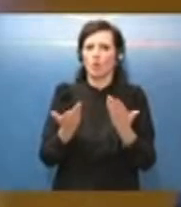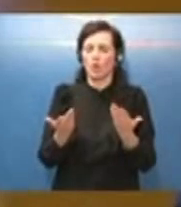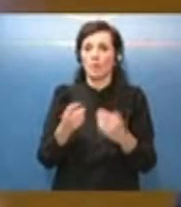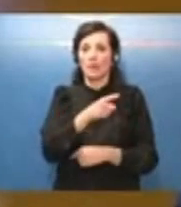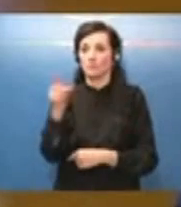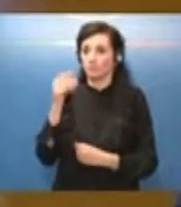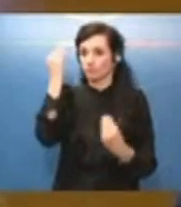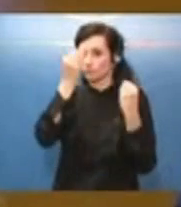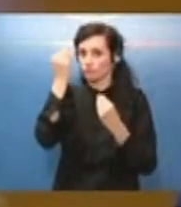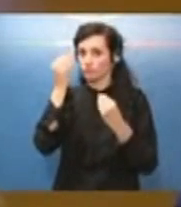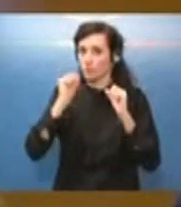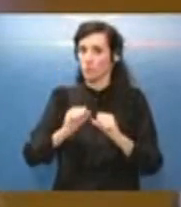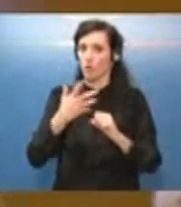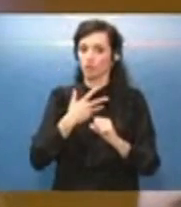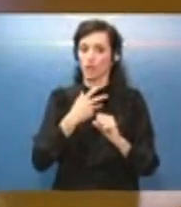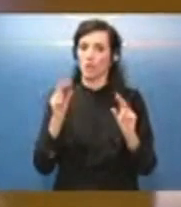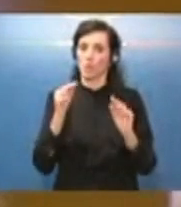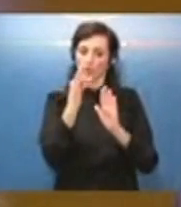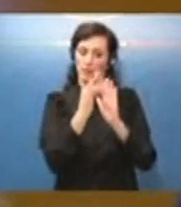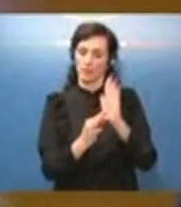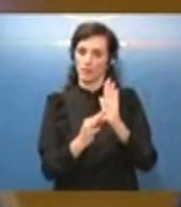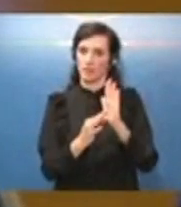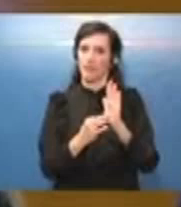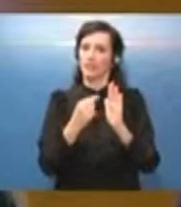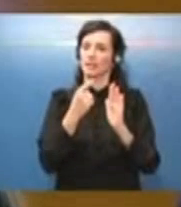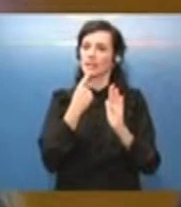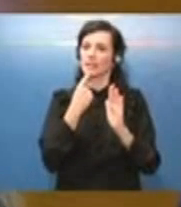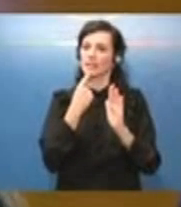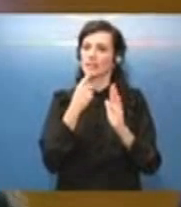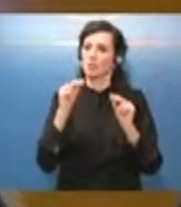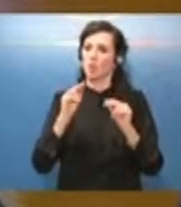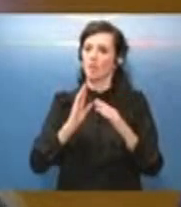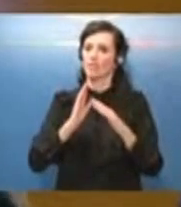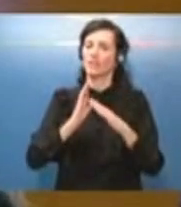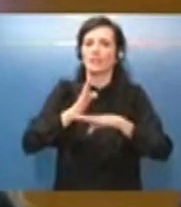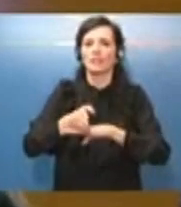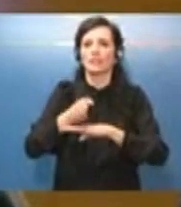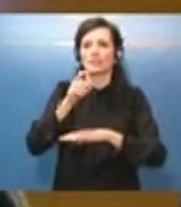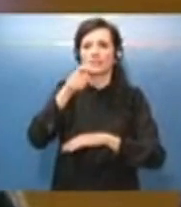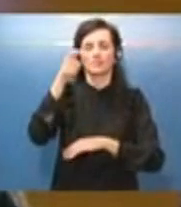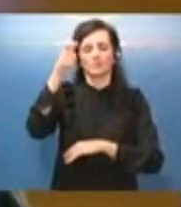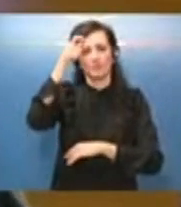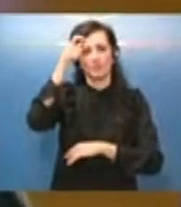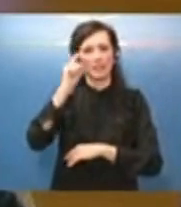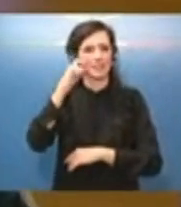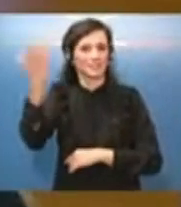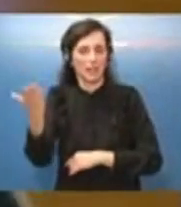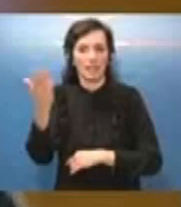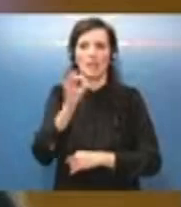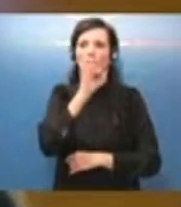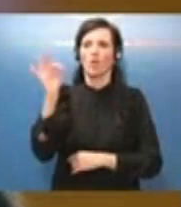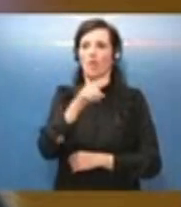a nuove misure per gli ingressi da paesi stranieri e se temete in qualche modo dei